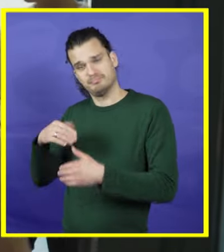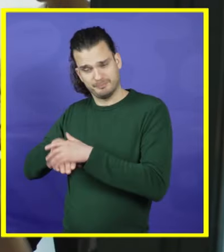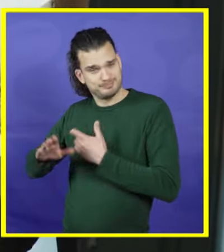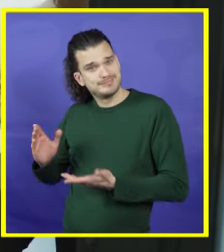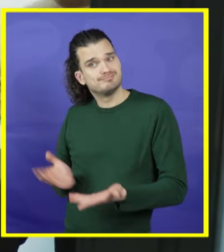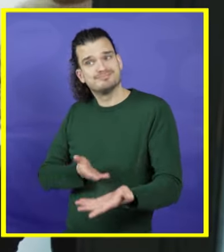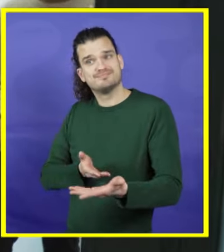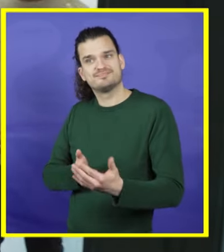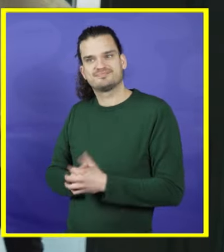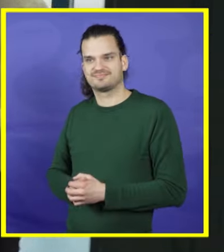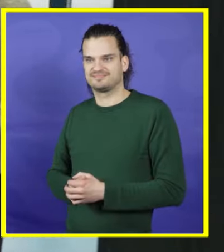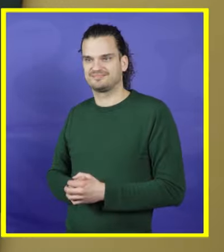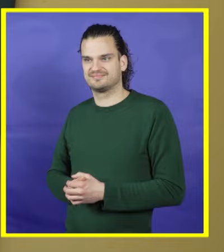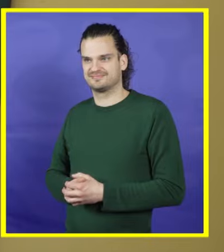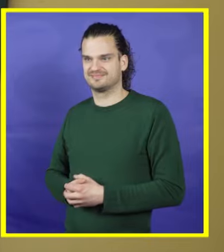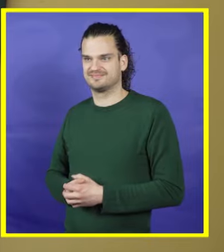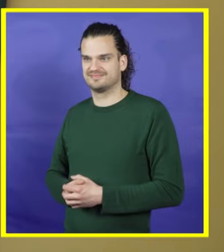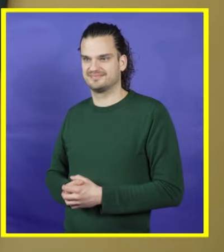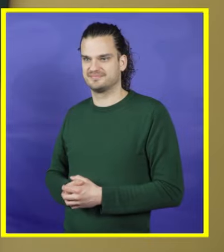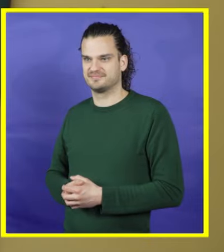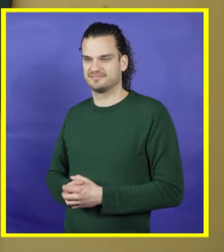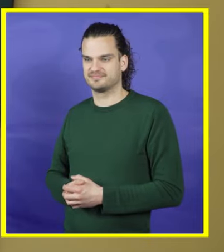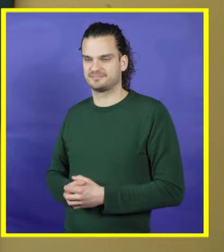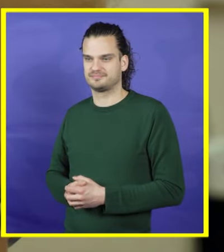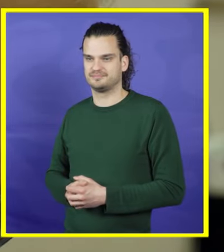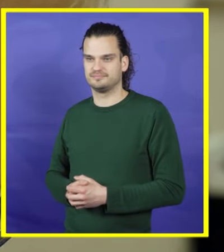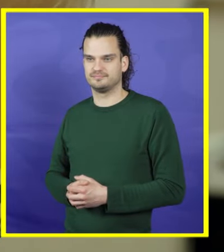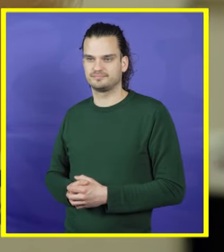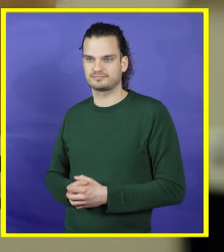Kom binnen. Eén, twee. Drie. Yes!